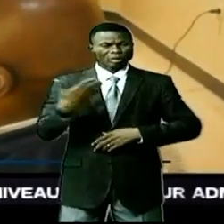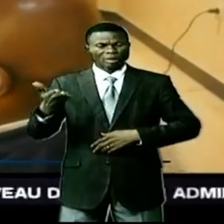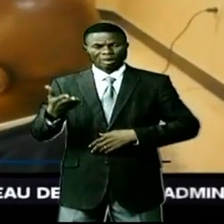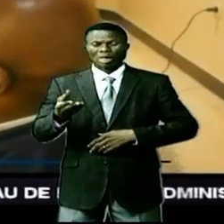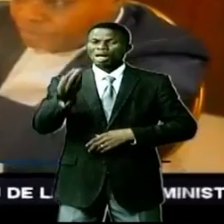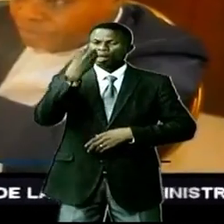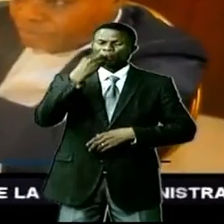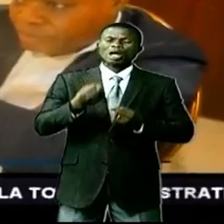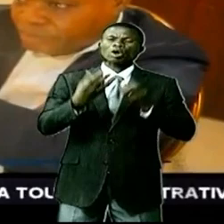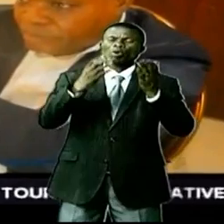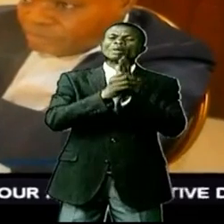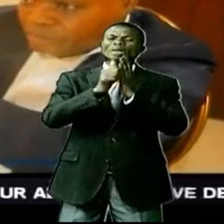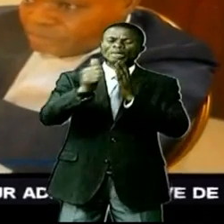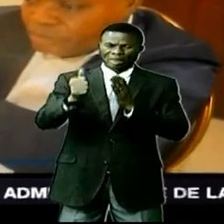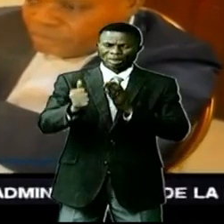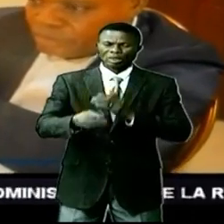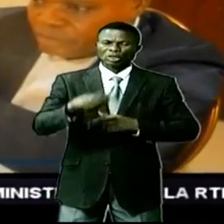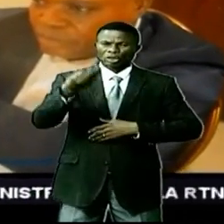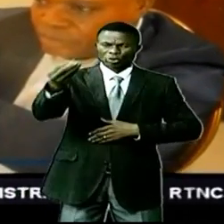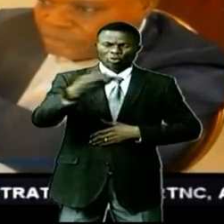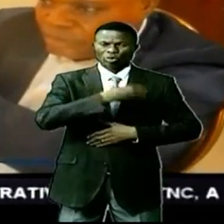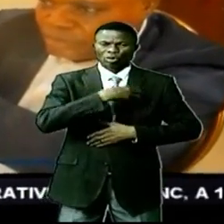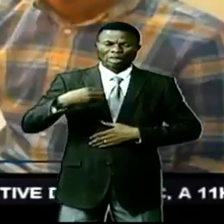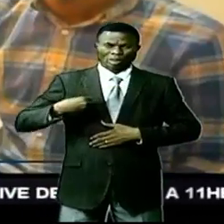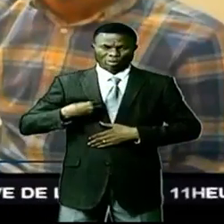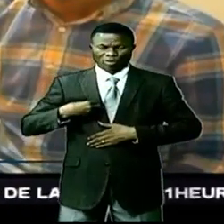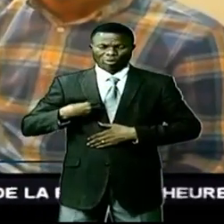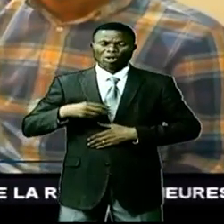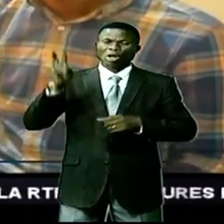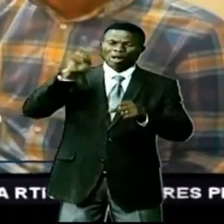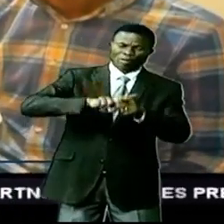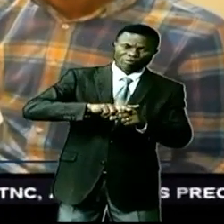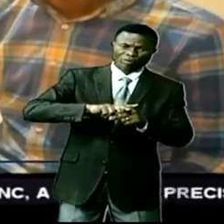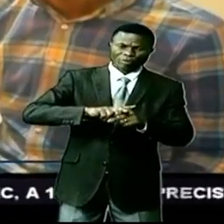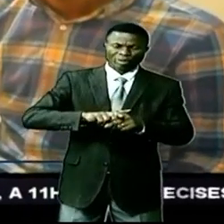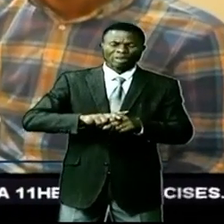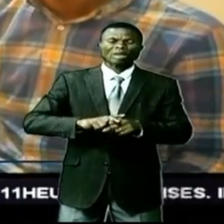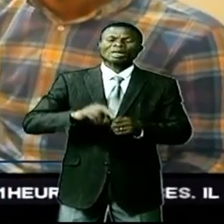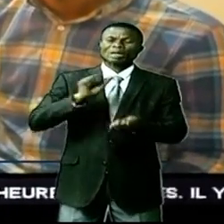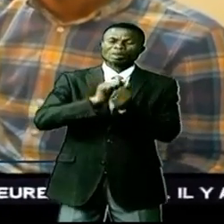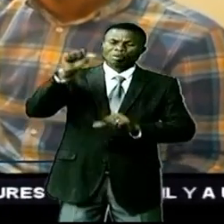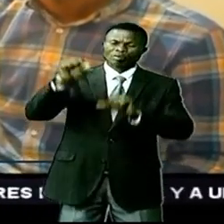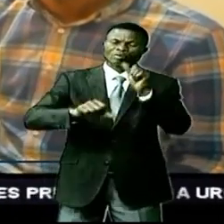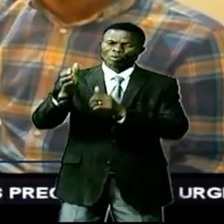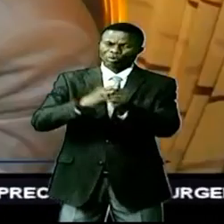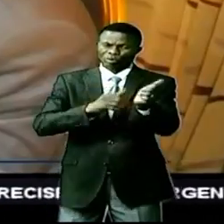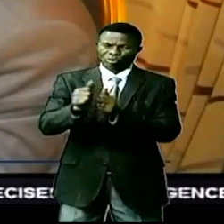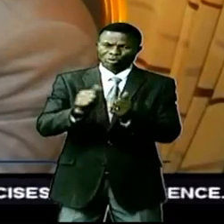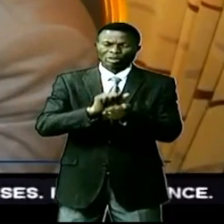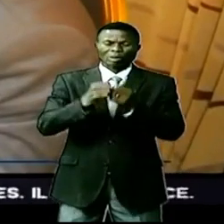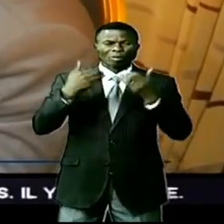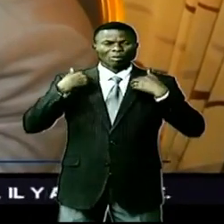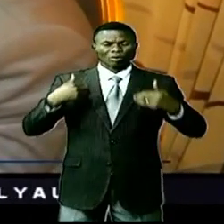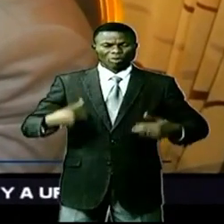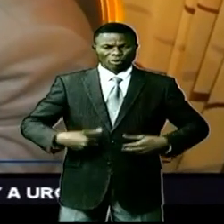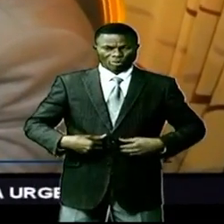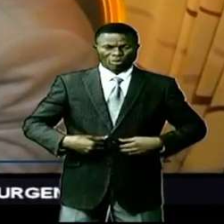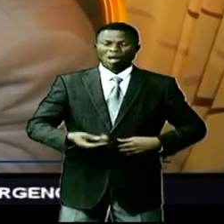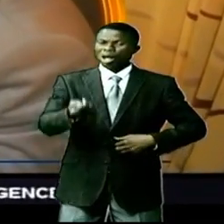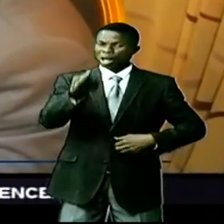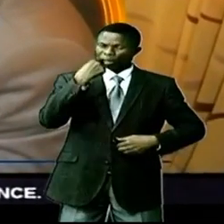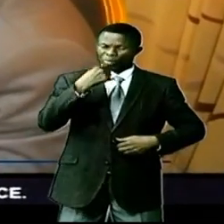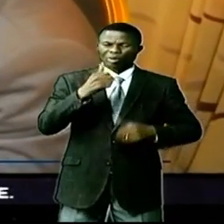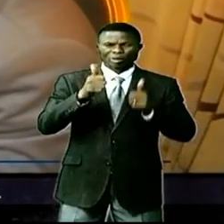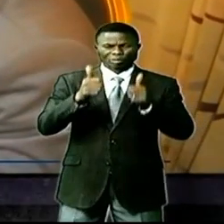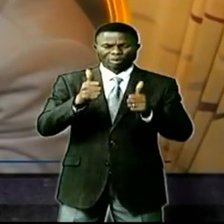quantités et qualités qu'il faut pour que les femmes victimes des viols, de l'inceste ou ayant d'autres problèmes de santé puissent avoir